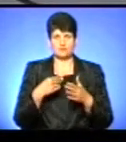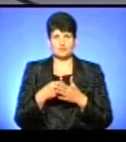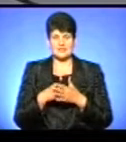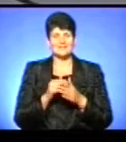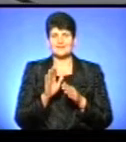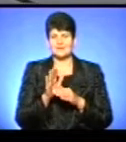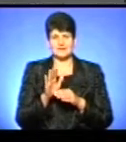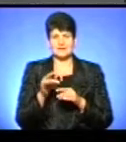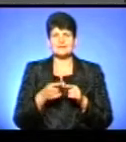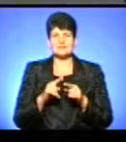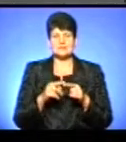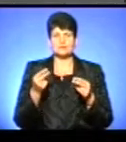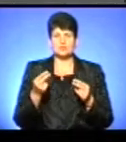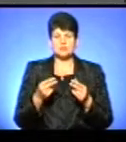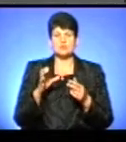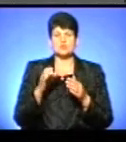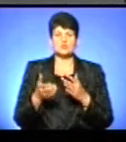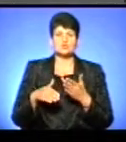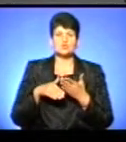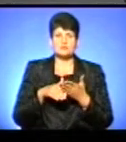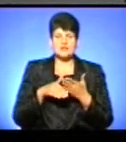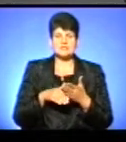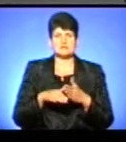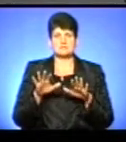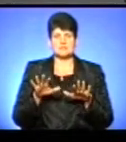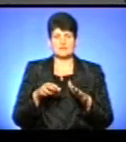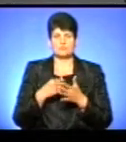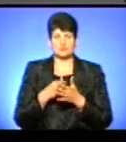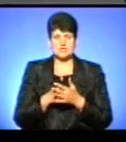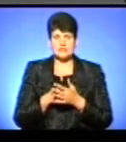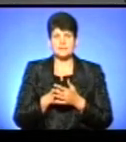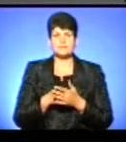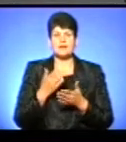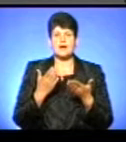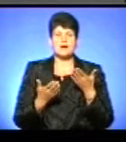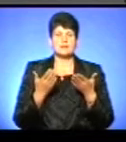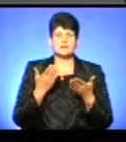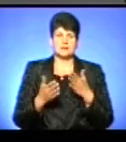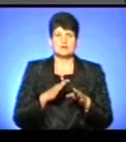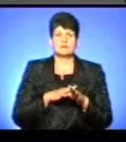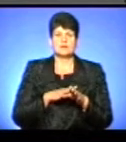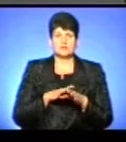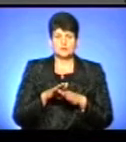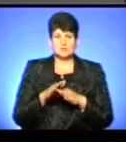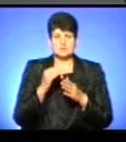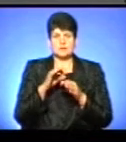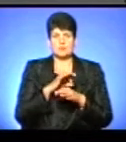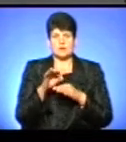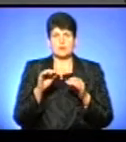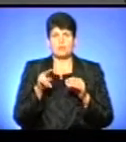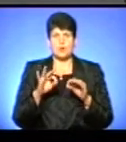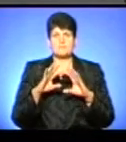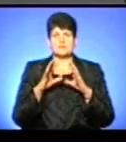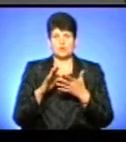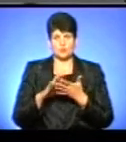Ні, це кошти субвенції з державного бюджету місцевим бюджетом, так, як написано у постанові, але реалізується проєкт по міжнародній угоді.